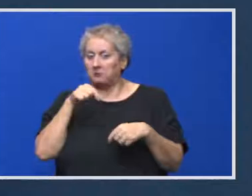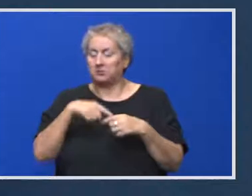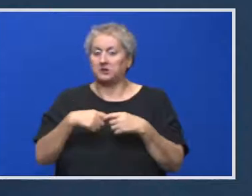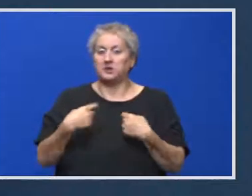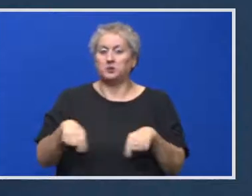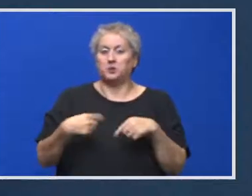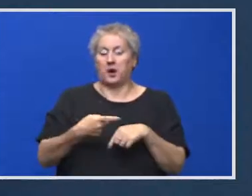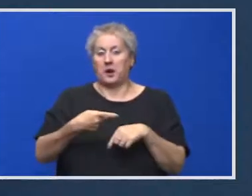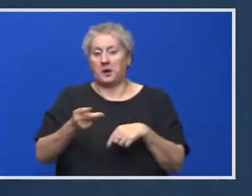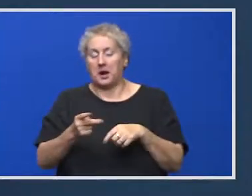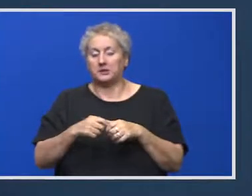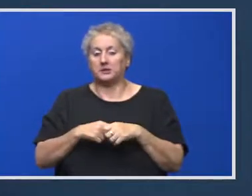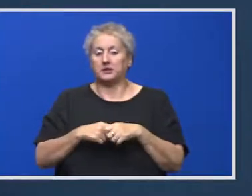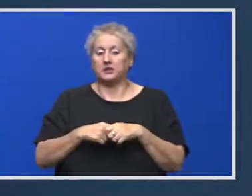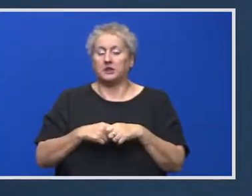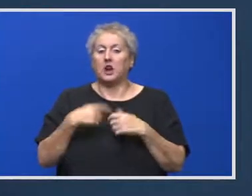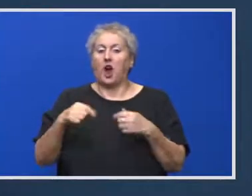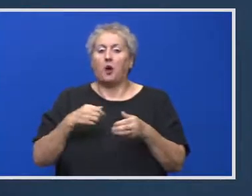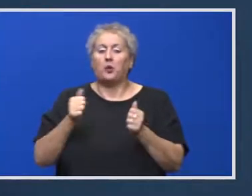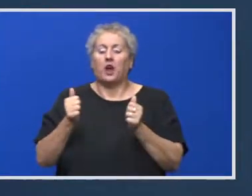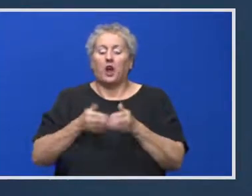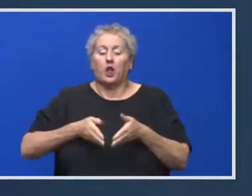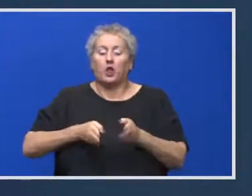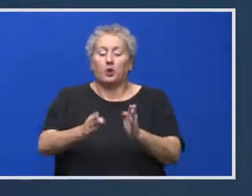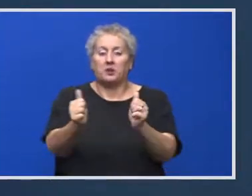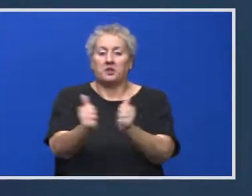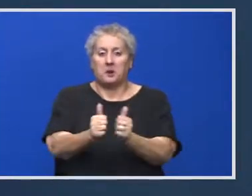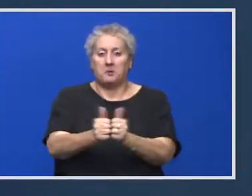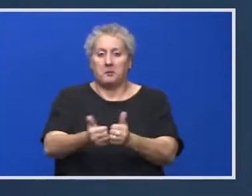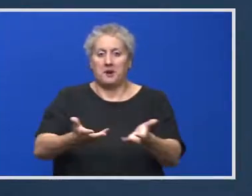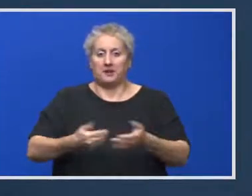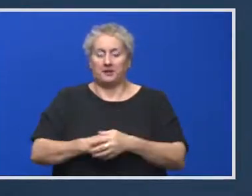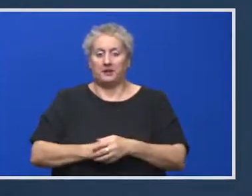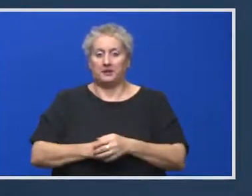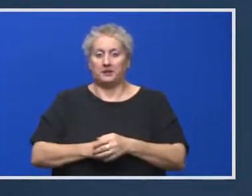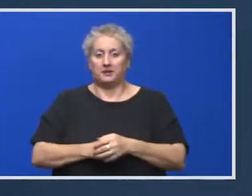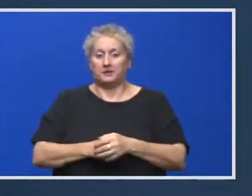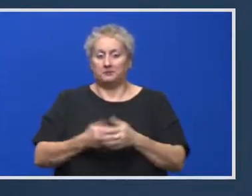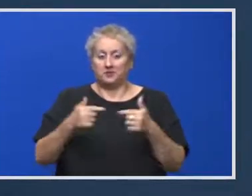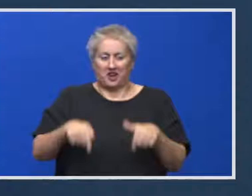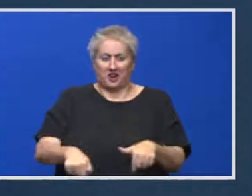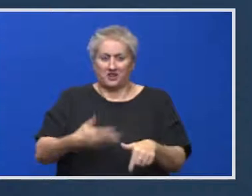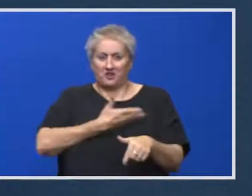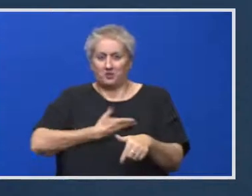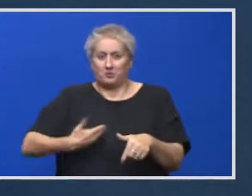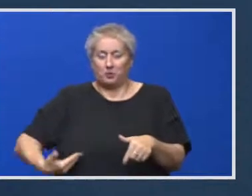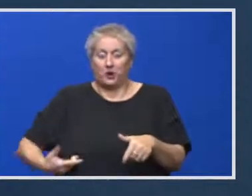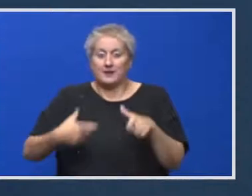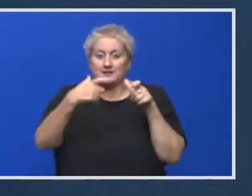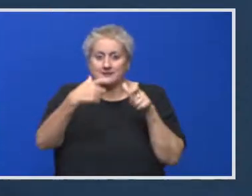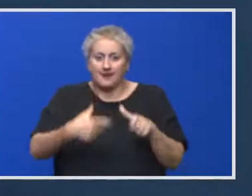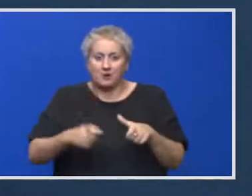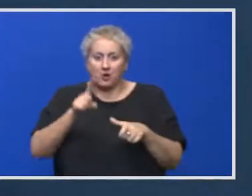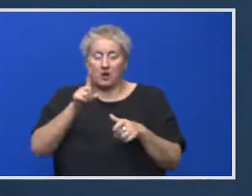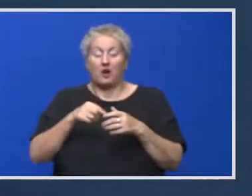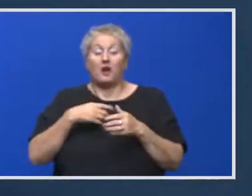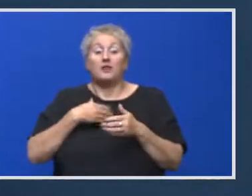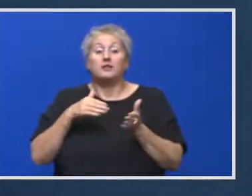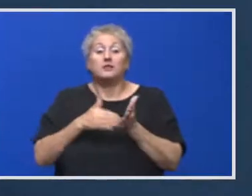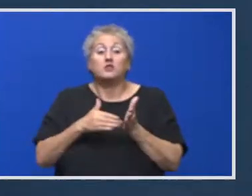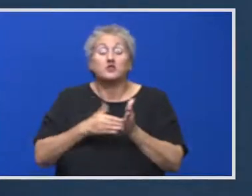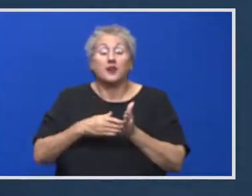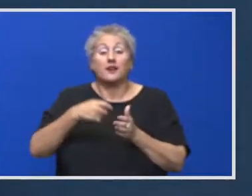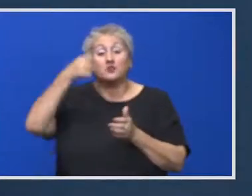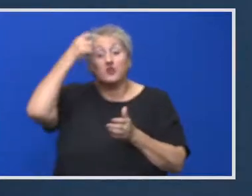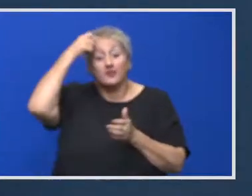-au nici apă și au încă drumuri de pământ chiar în București, în sectorul 1. De acolo vine această cerință, nu de la primarii.